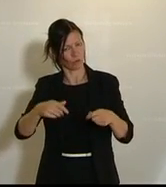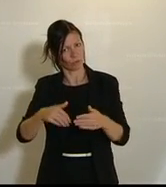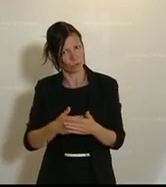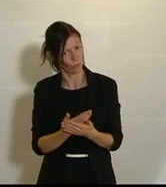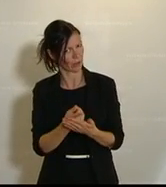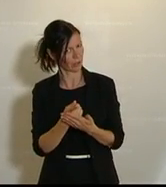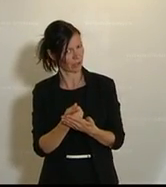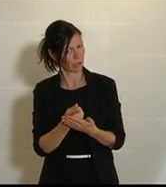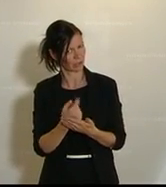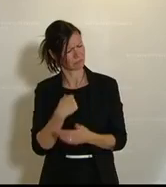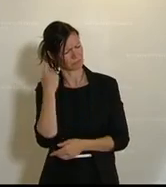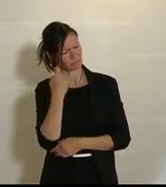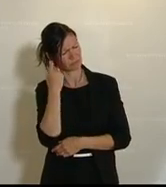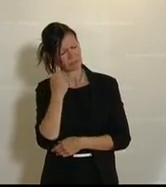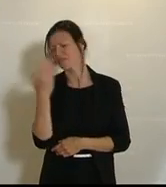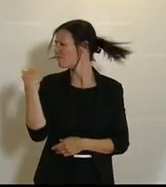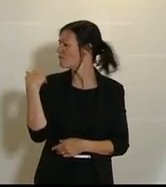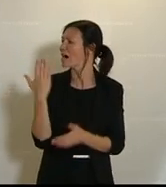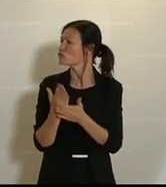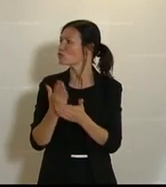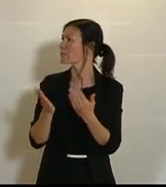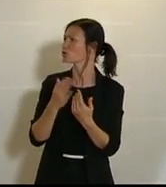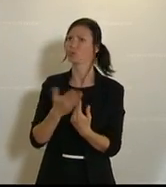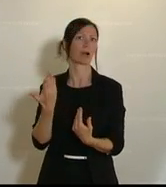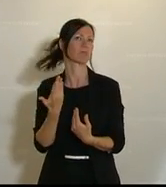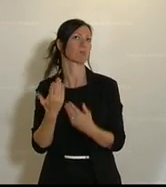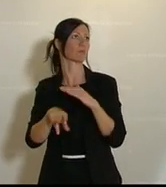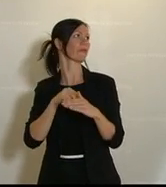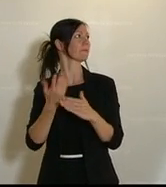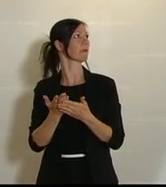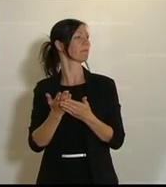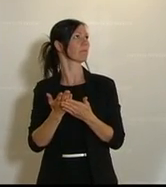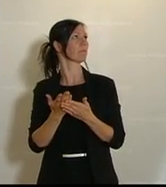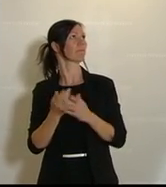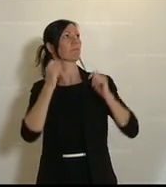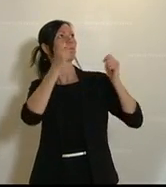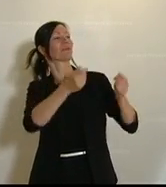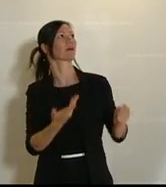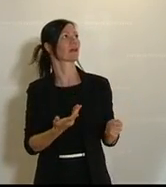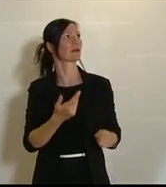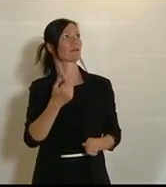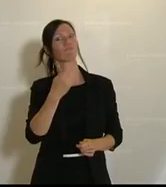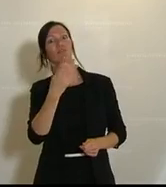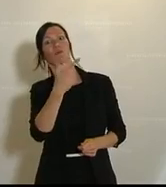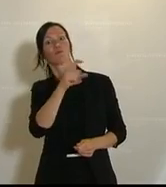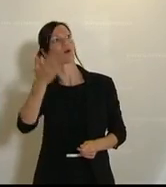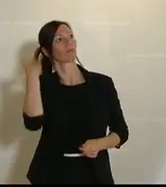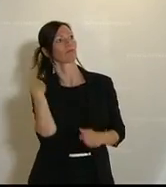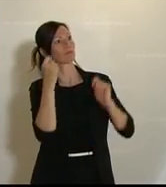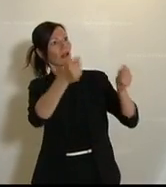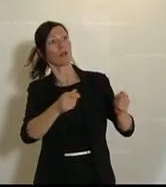wenn ein Unternehmer einen Antrag gestellt hat vor vier Wochen, vor fünf Wochen muss er jetzt einen neuen Antrag stellen,